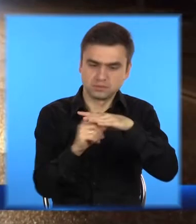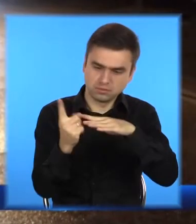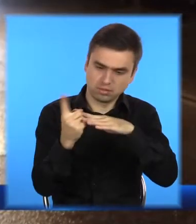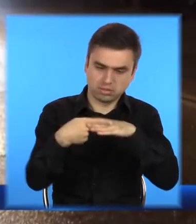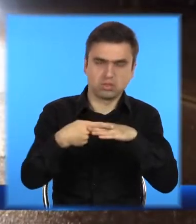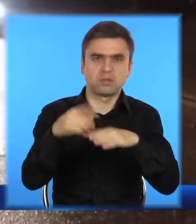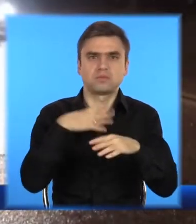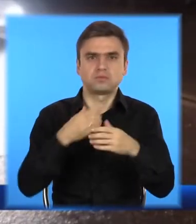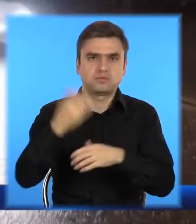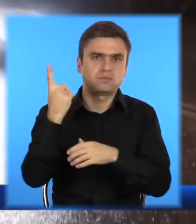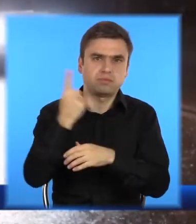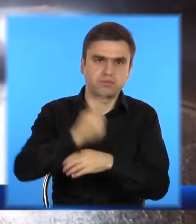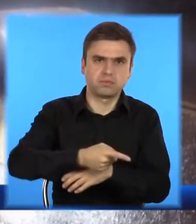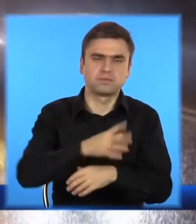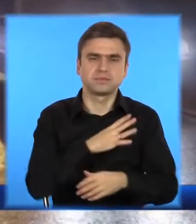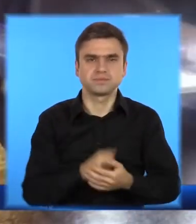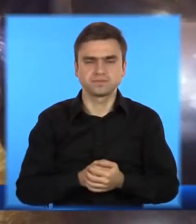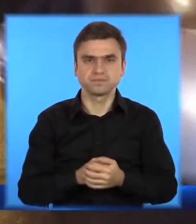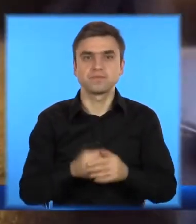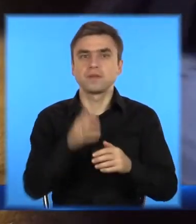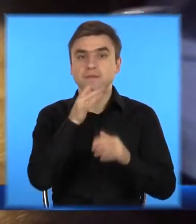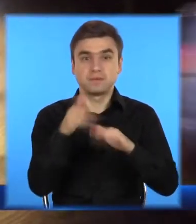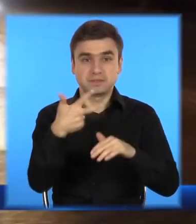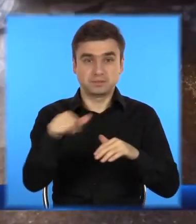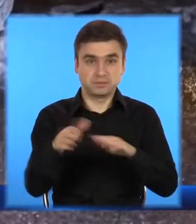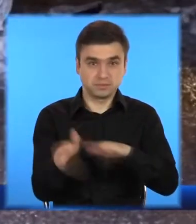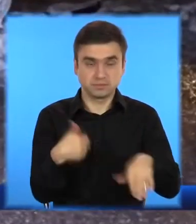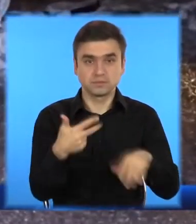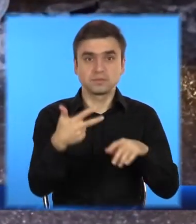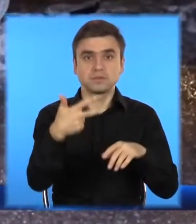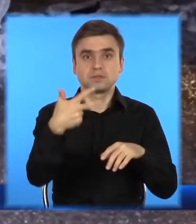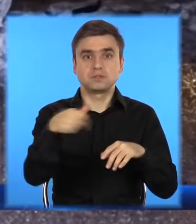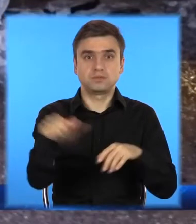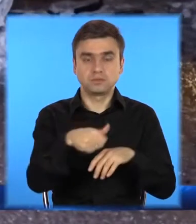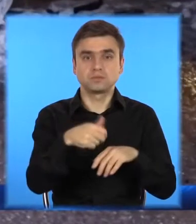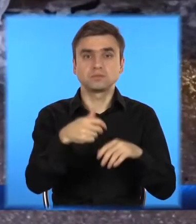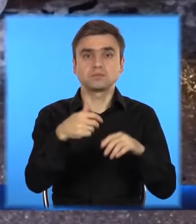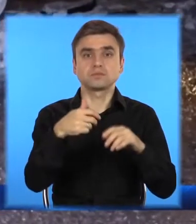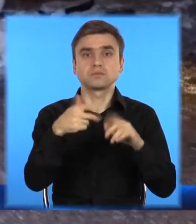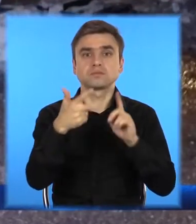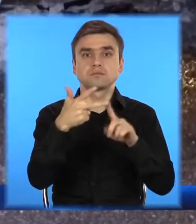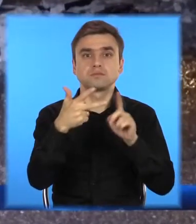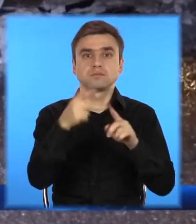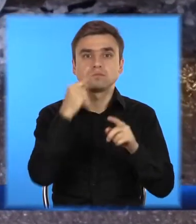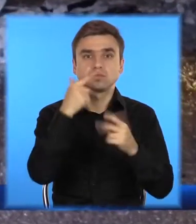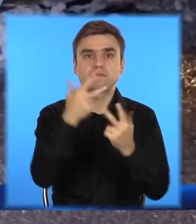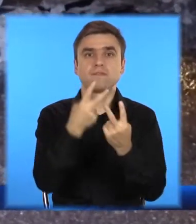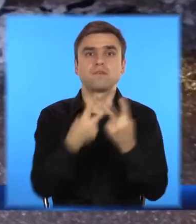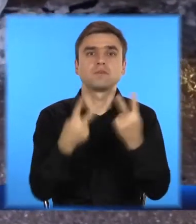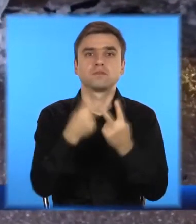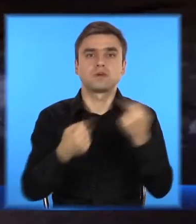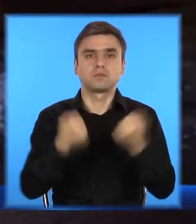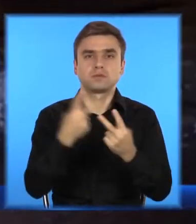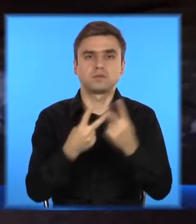чоловік на «Фольксвагені» влітає у яму на вулиці Мусорського та влучає прямісінько у стовп. Електроопора падає на